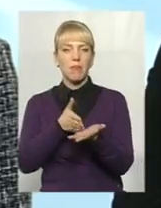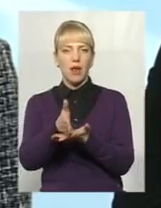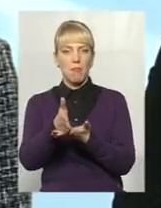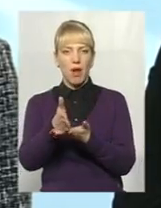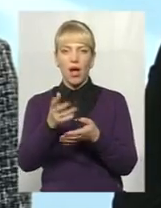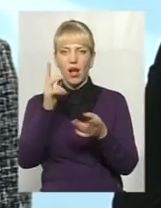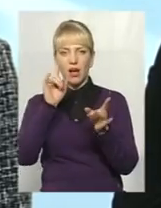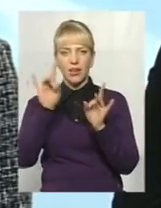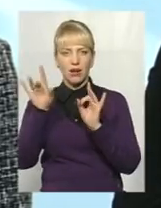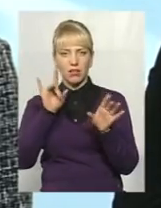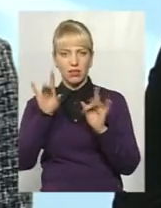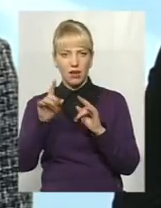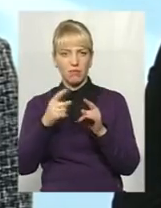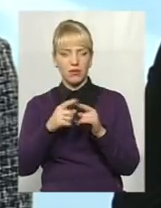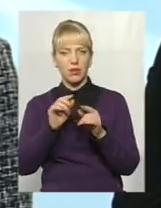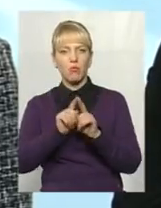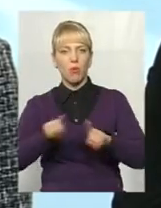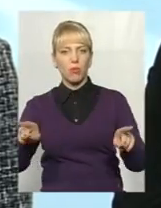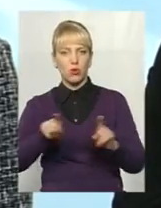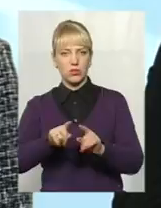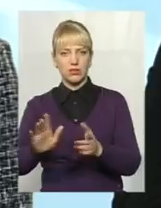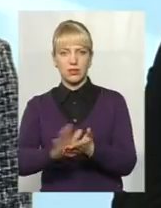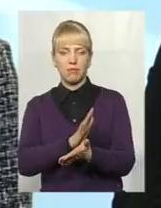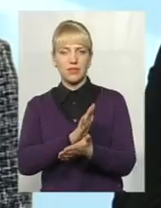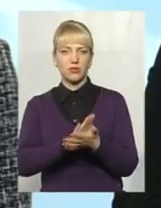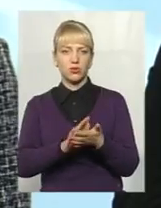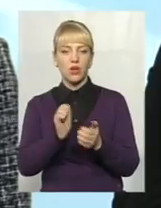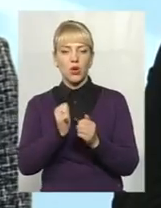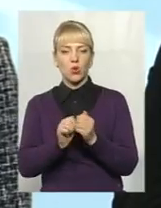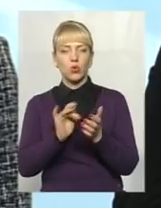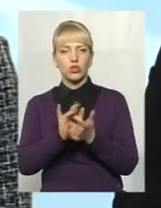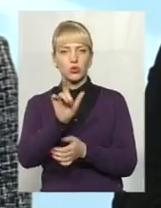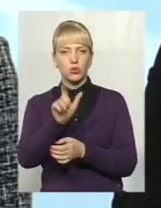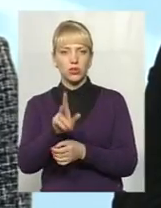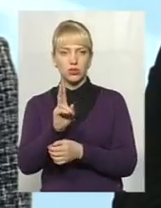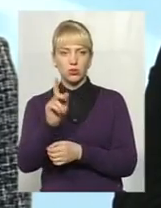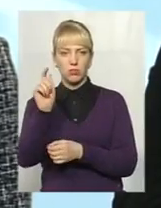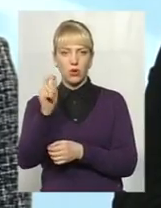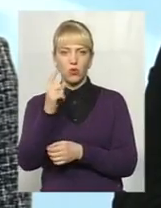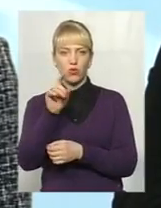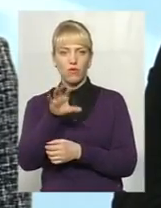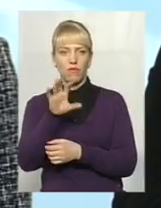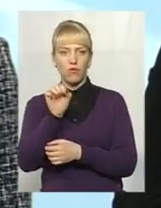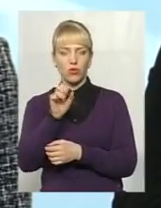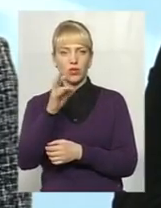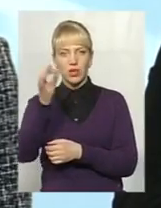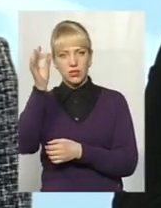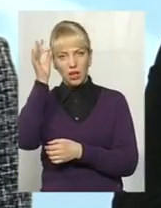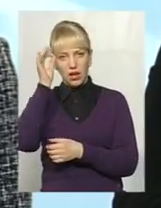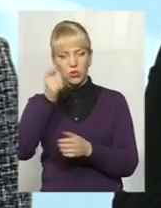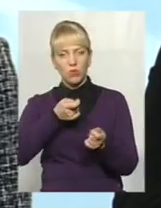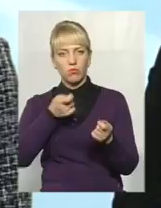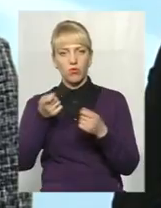популяризація абсолютно безкоштовно. Кожний турист, який приїхав, принаймні одну фотографію на згадку повіз,